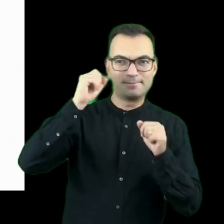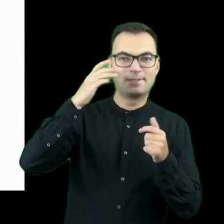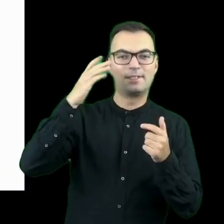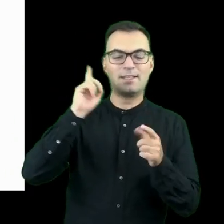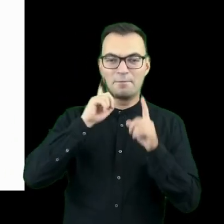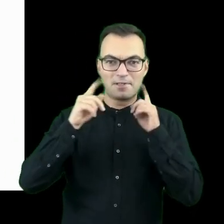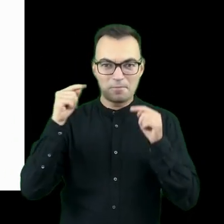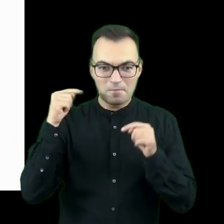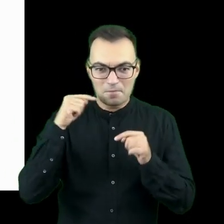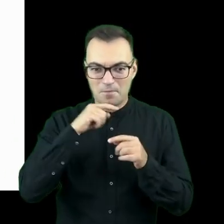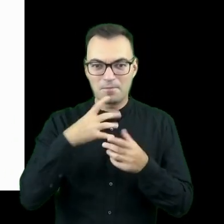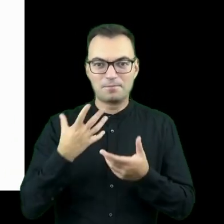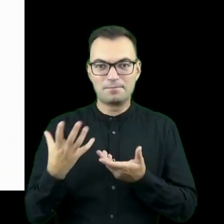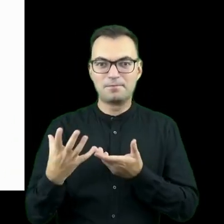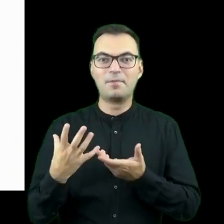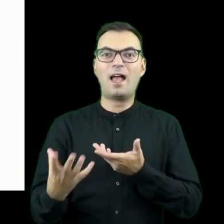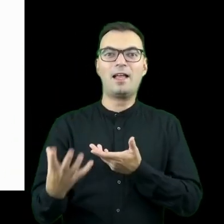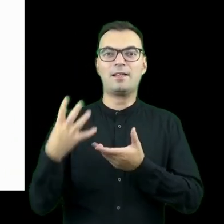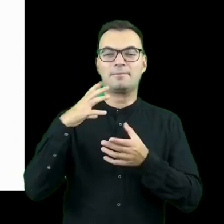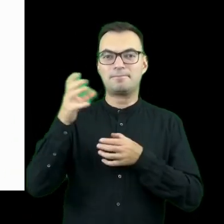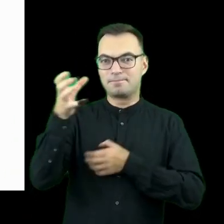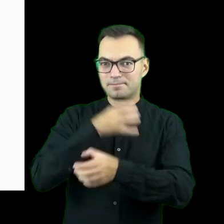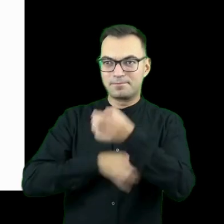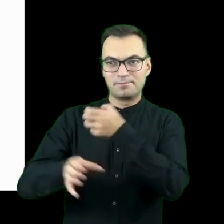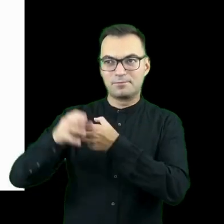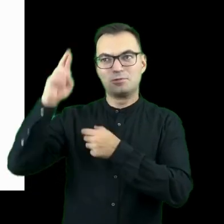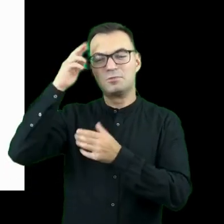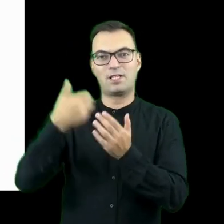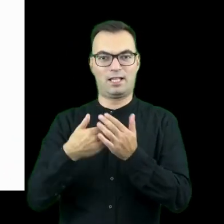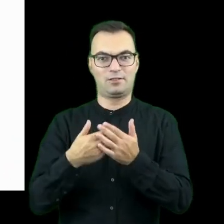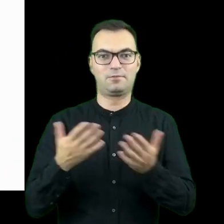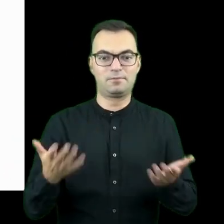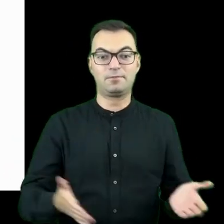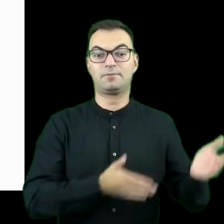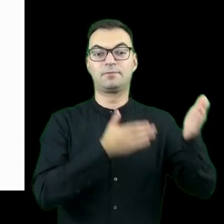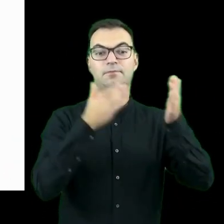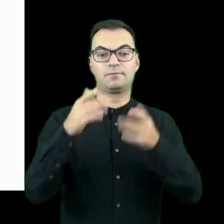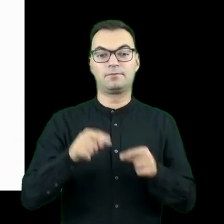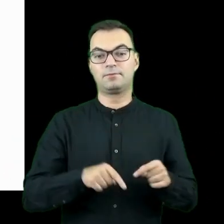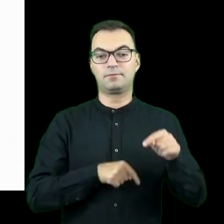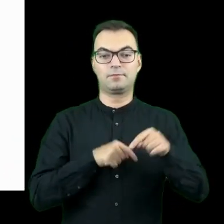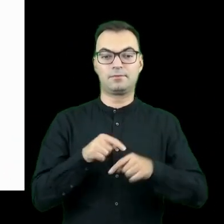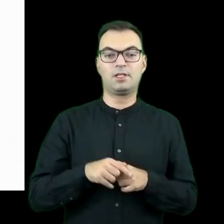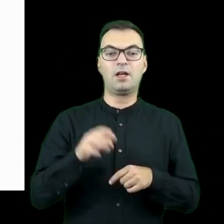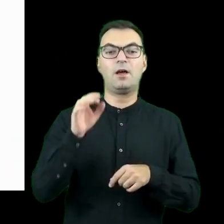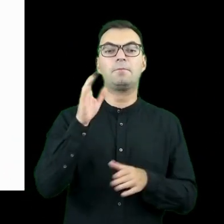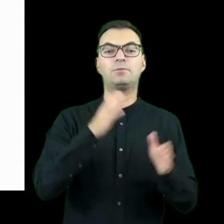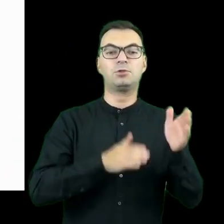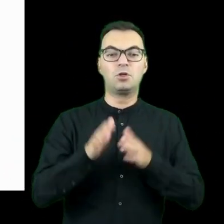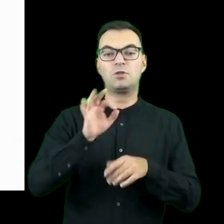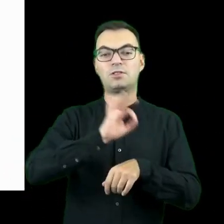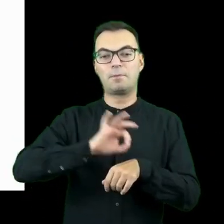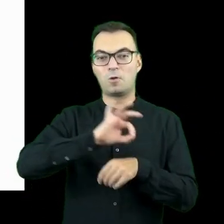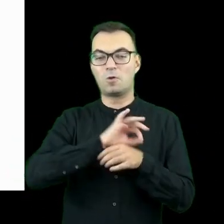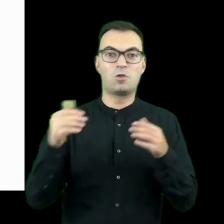dobrze zrozumieć, dlaczego dana sytuacja jest dla nich problematyczna. Kolejnym krokiem jest projektowanie nowego rozwiązania. Powiedzmy, że to jest oczywiste,